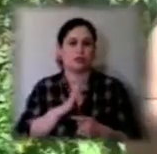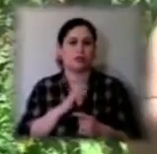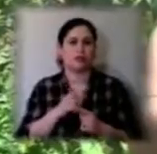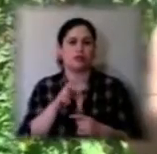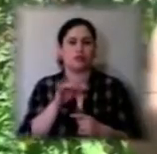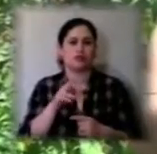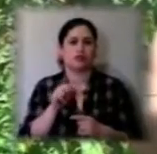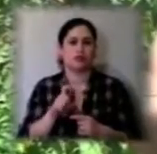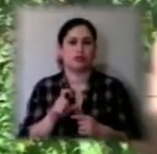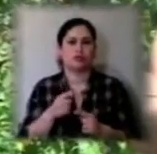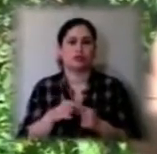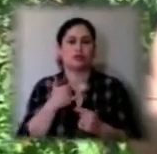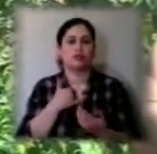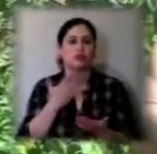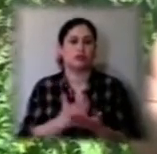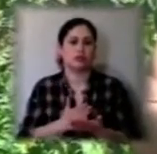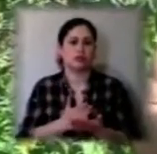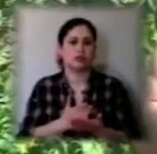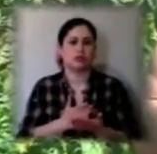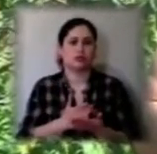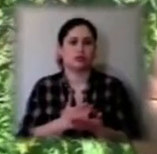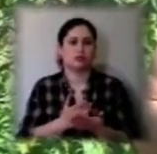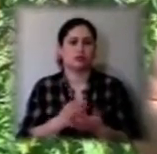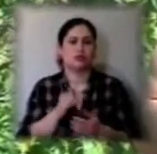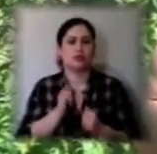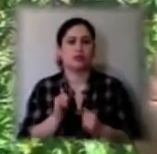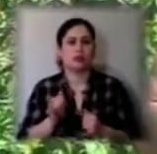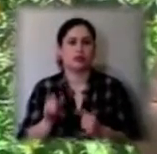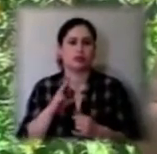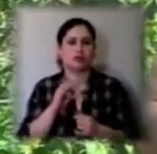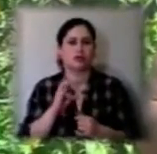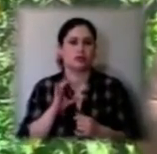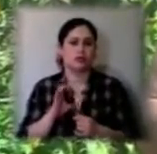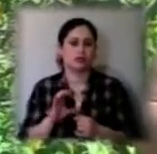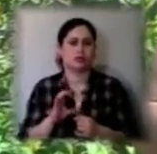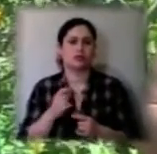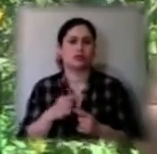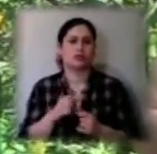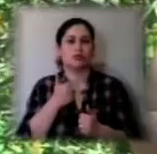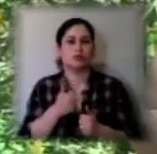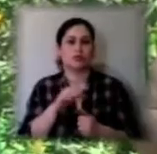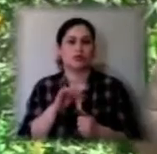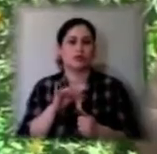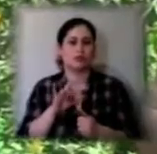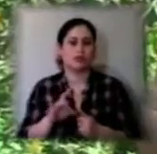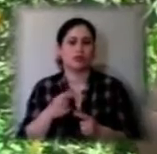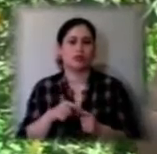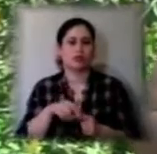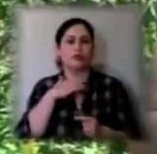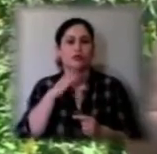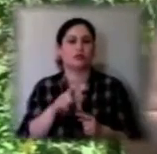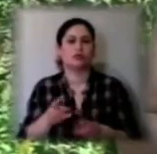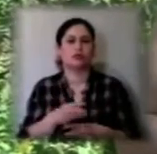У нас є поливні насоси з хорошим напором. Цього достатньо, щоб загасити